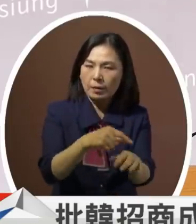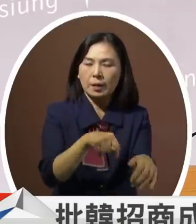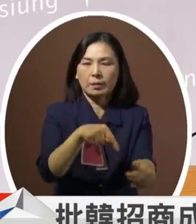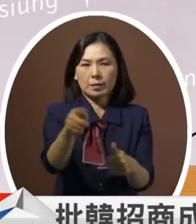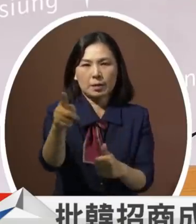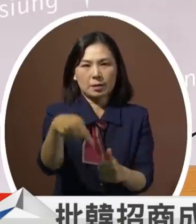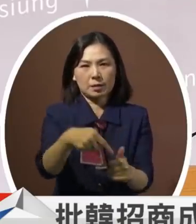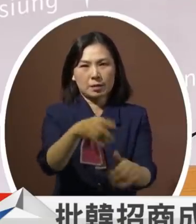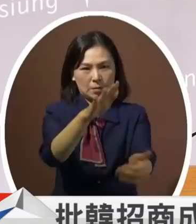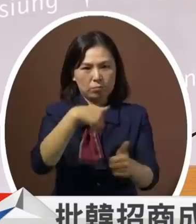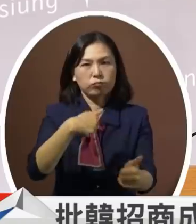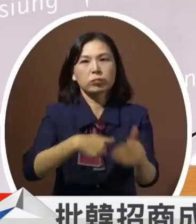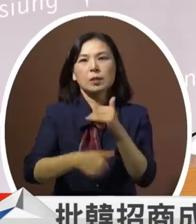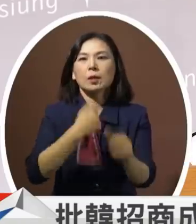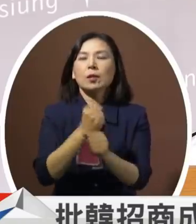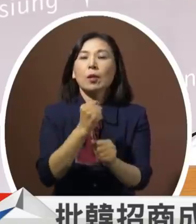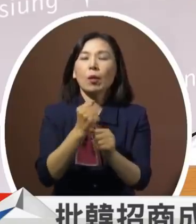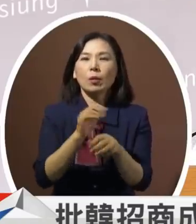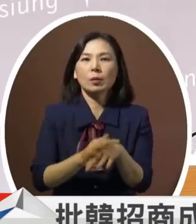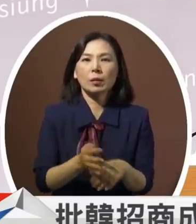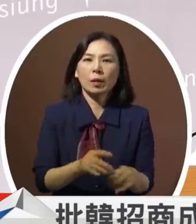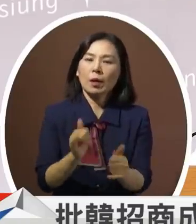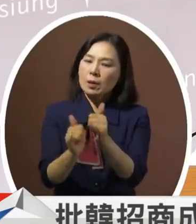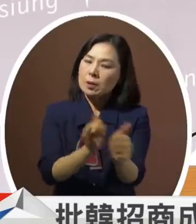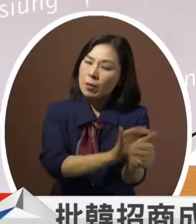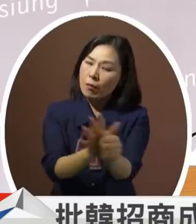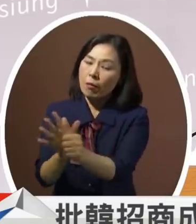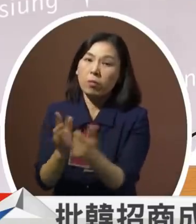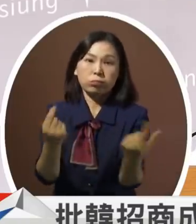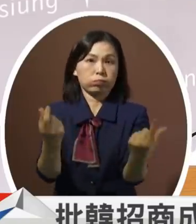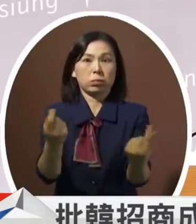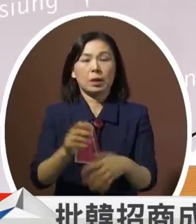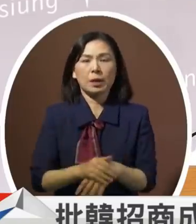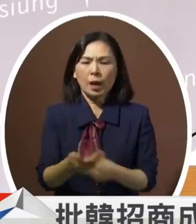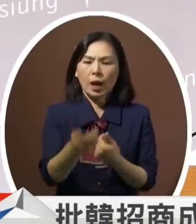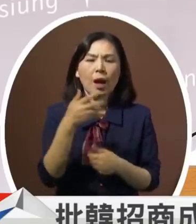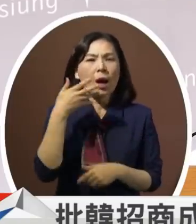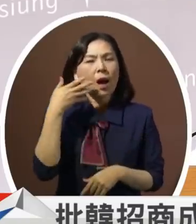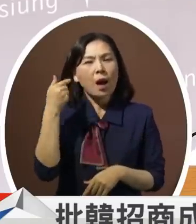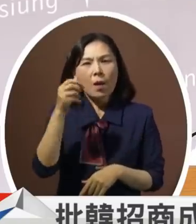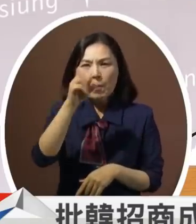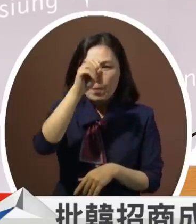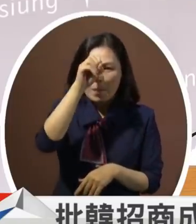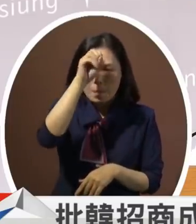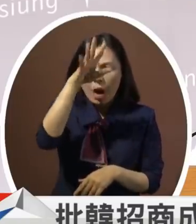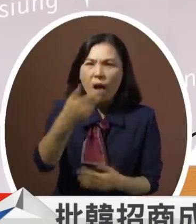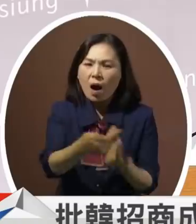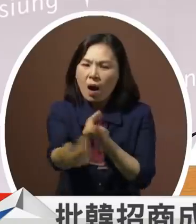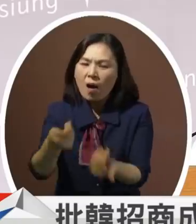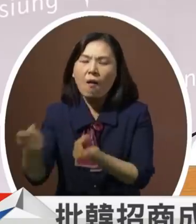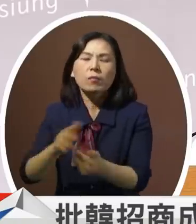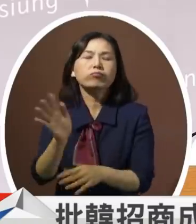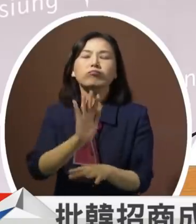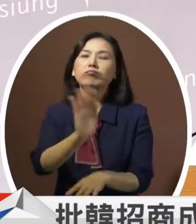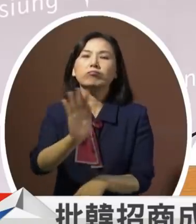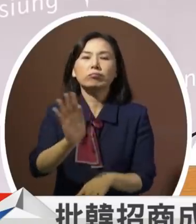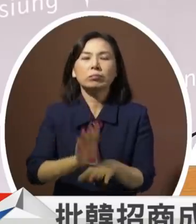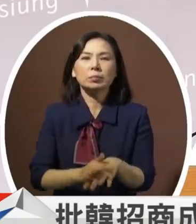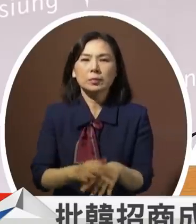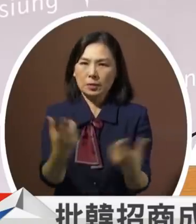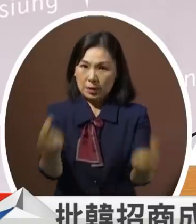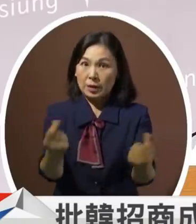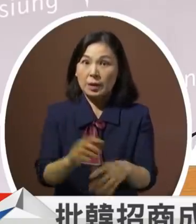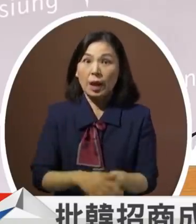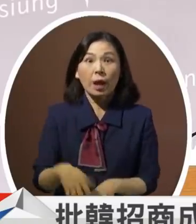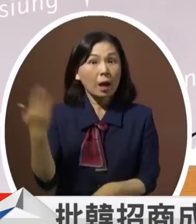卖团队我服务的市民也是同样的道理我不会区分党派颜色一视同仁不管你过去有没有